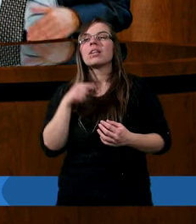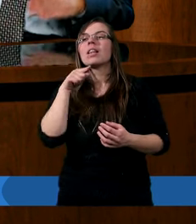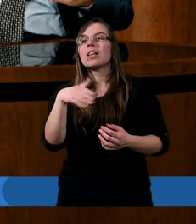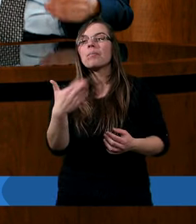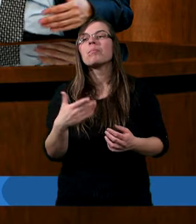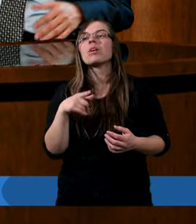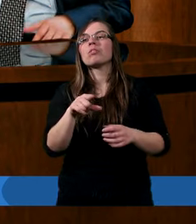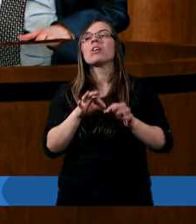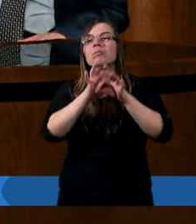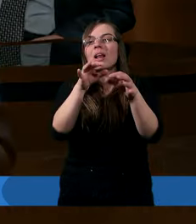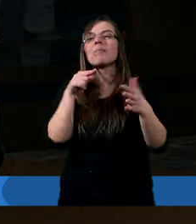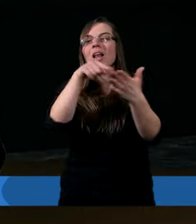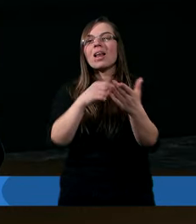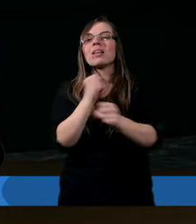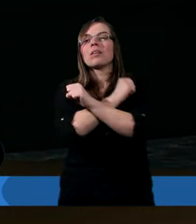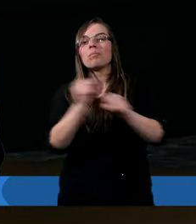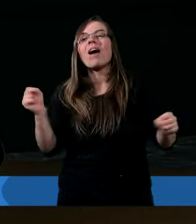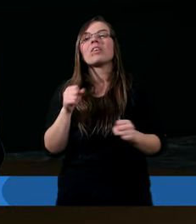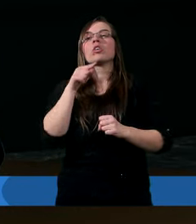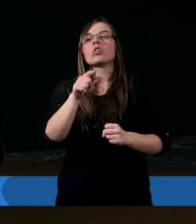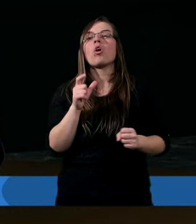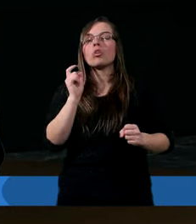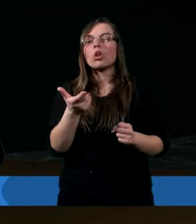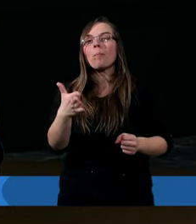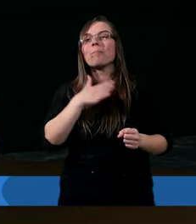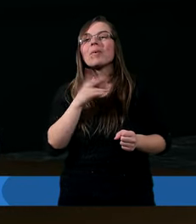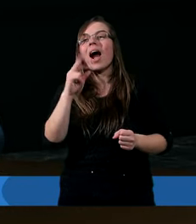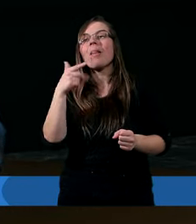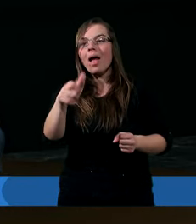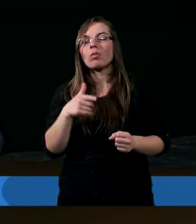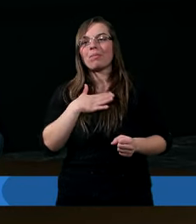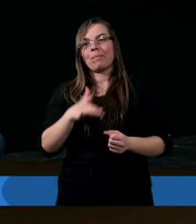tym dziele zbawienia został dokonany.